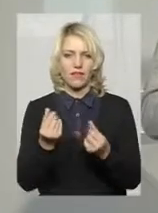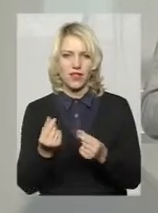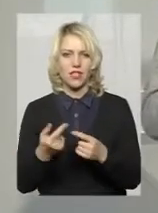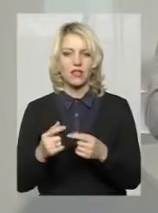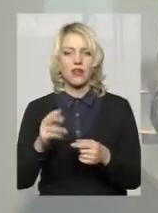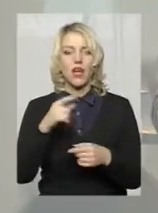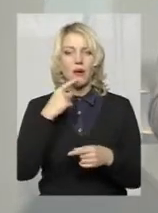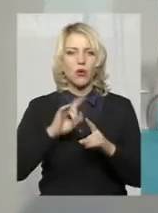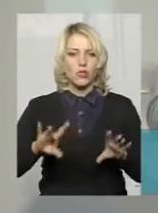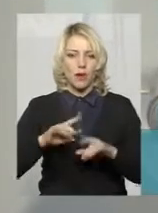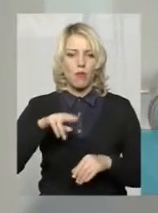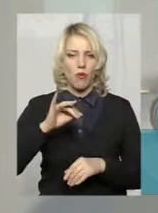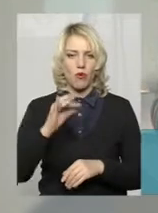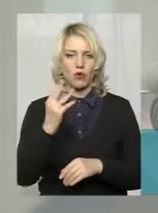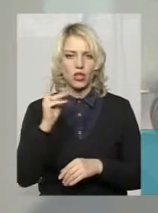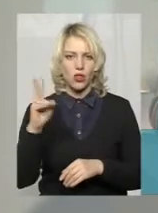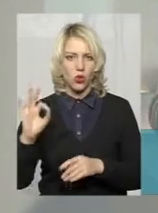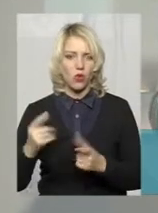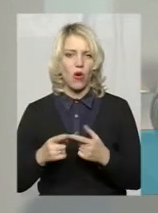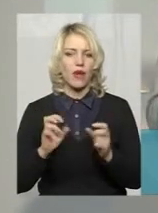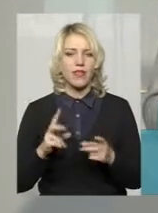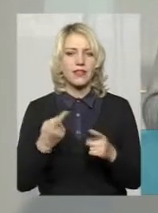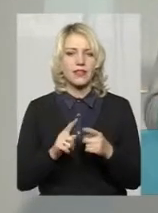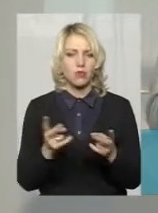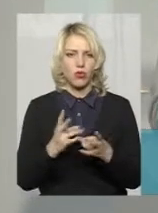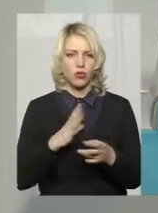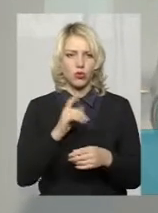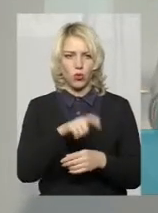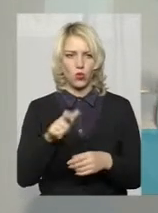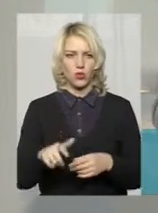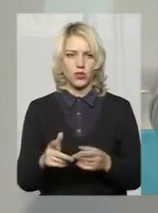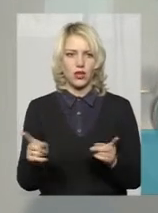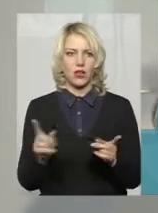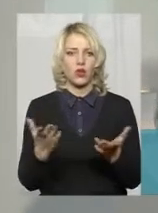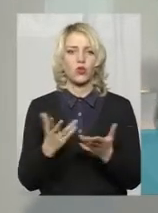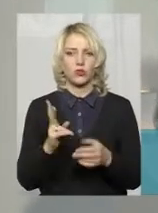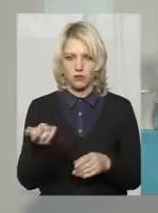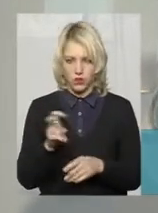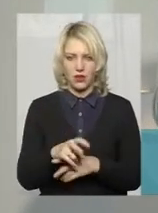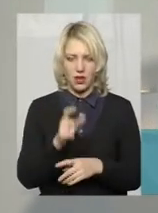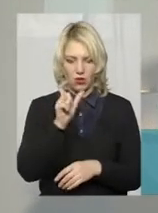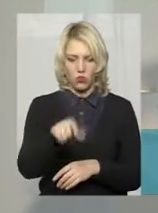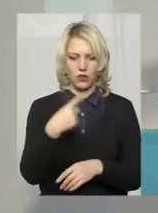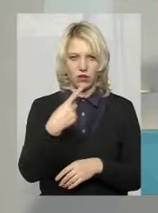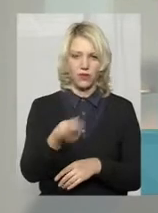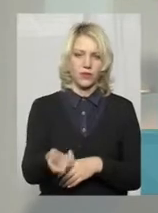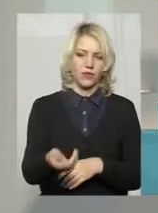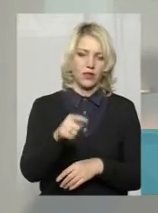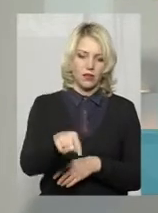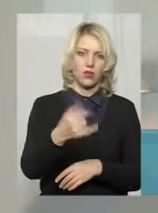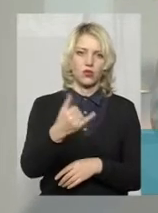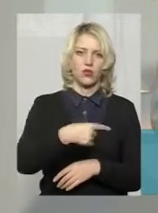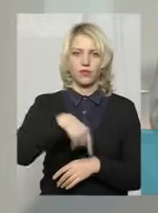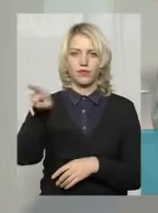обґрунтування. Як це має відбуватися? От людські, невже хтось прийде і скаже людині, от виходиш, сьогодні